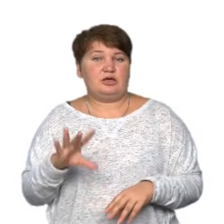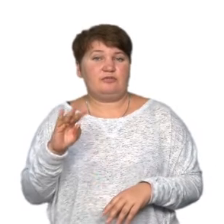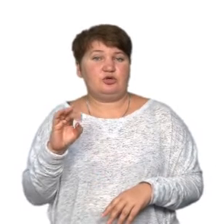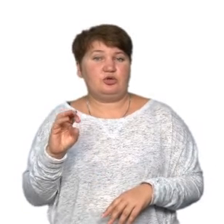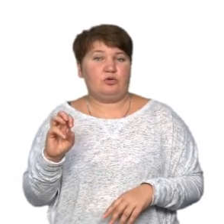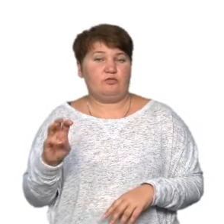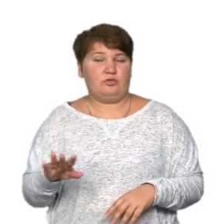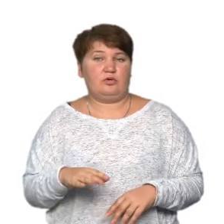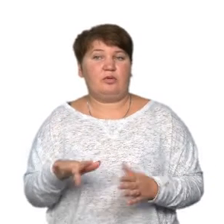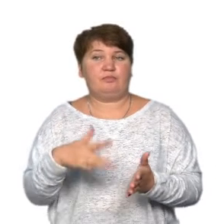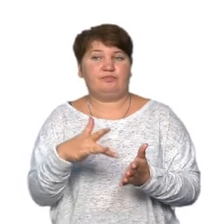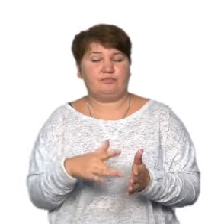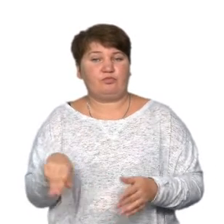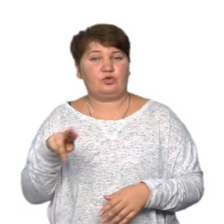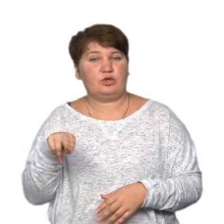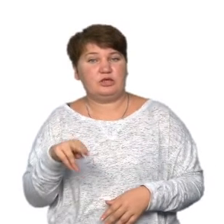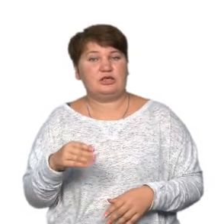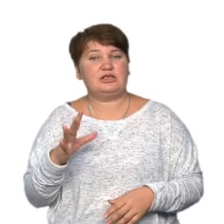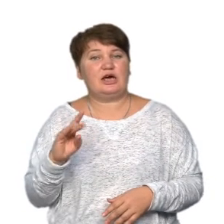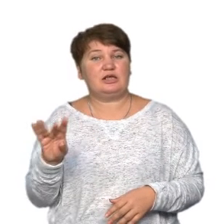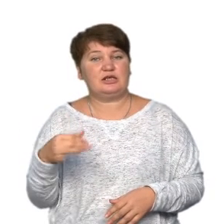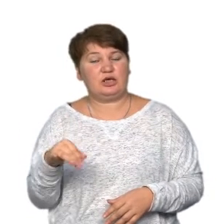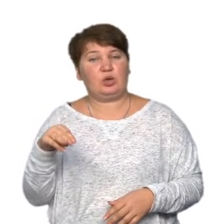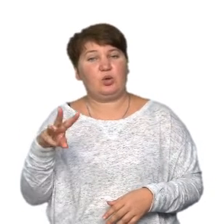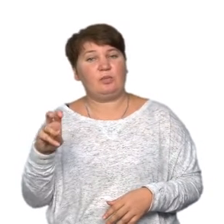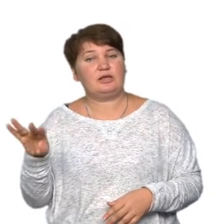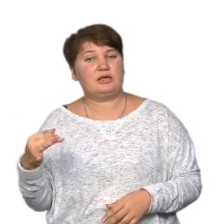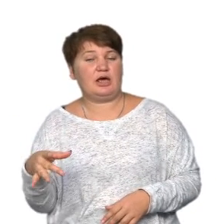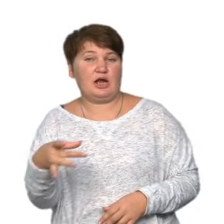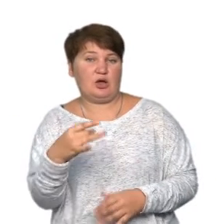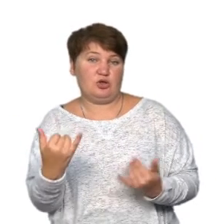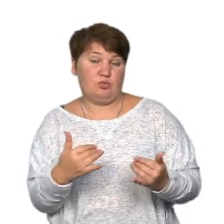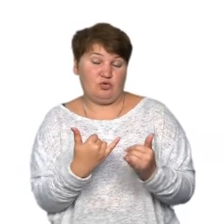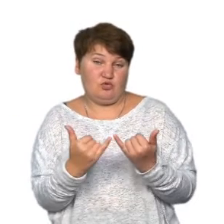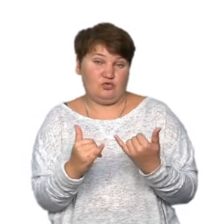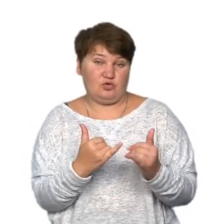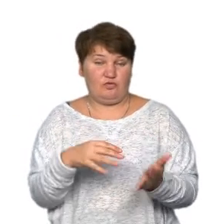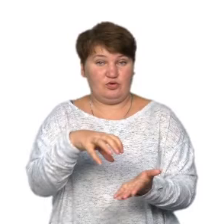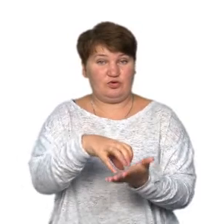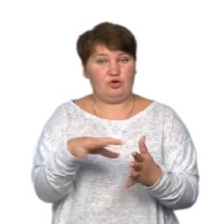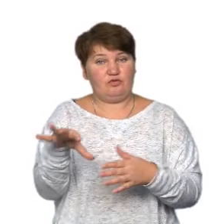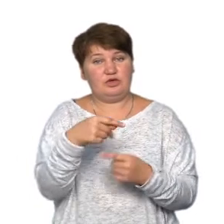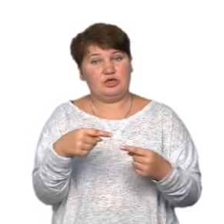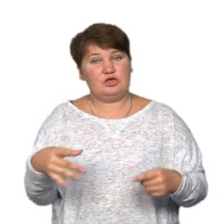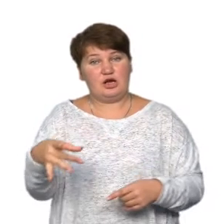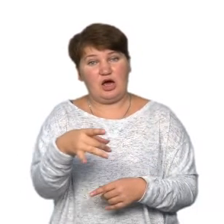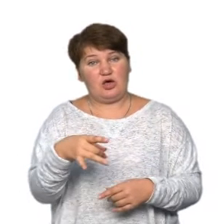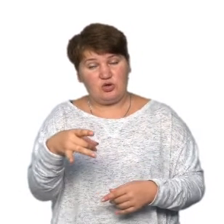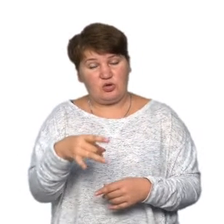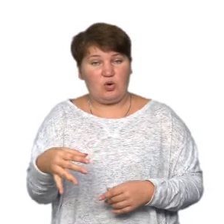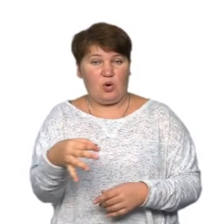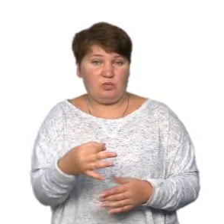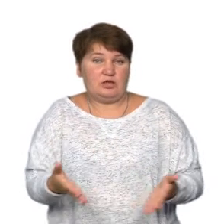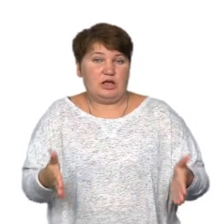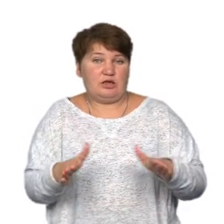Галицький, Долинський, Надвірнянський, Снятинський та Тлумецькі райони тепер у жовтій зоні. Всі інші райони області залишаються